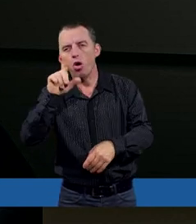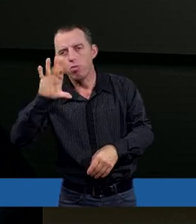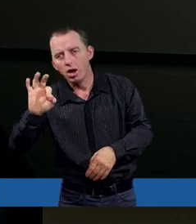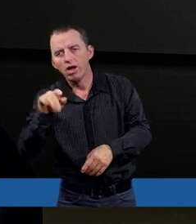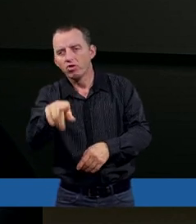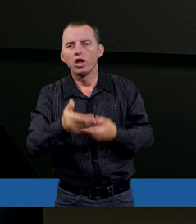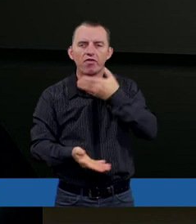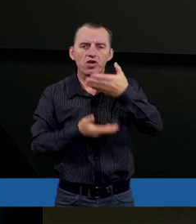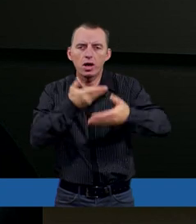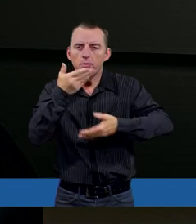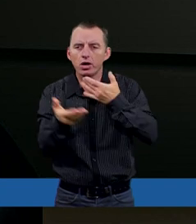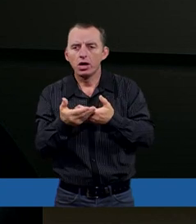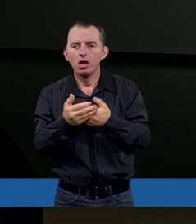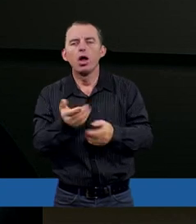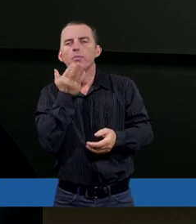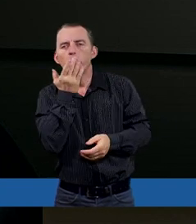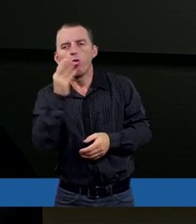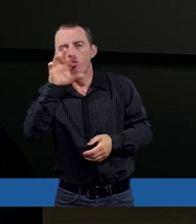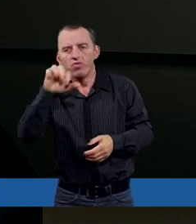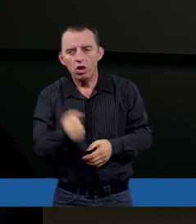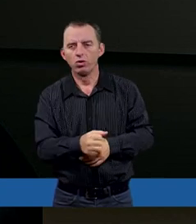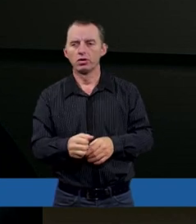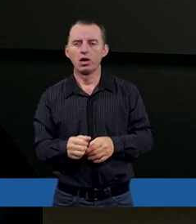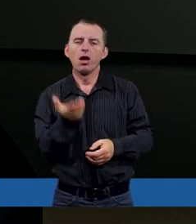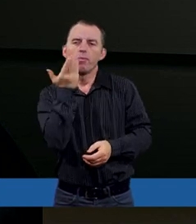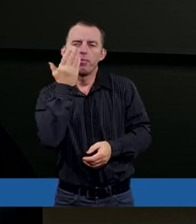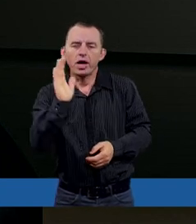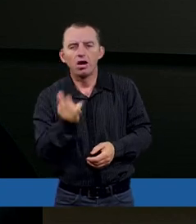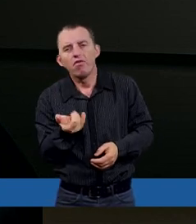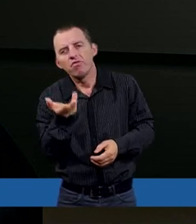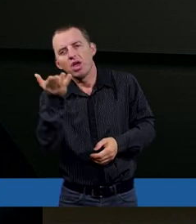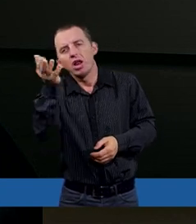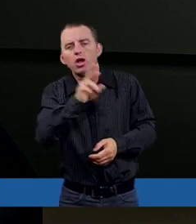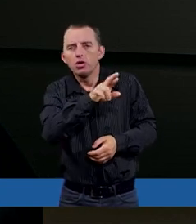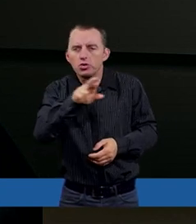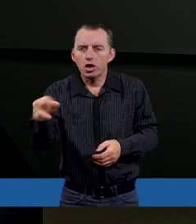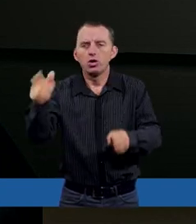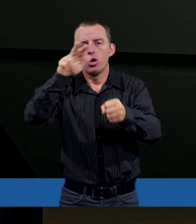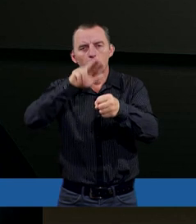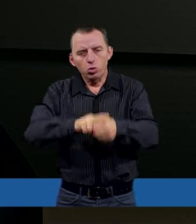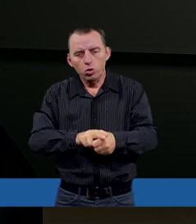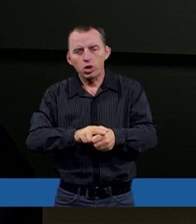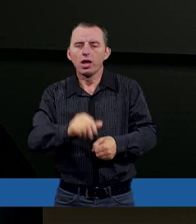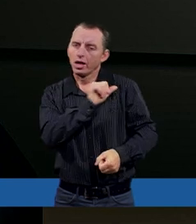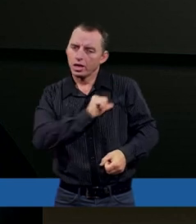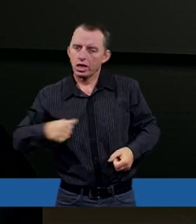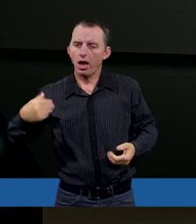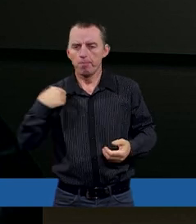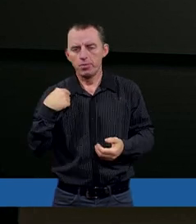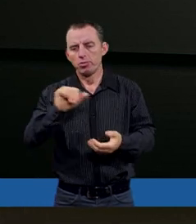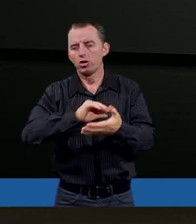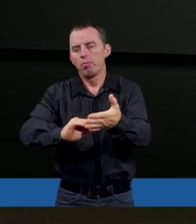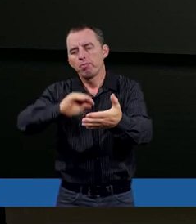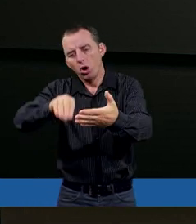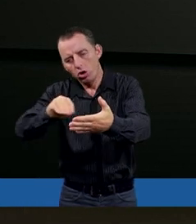wypowiedziach z kolei mówią bardzo wiele, bardzo dobrych rzeczy, po których sam bym się podpisał. I